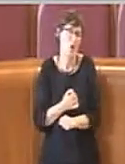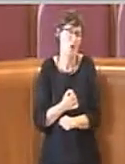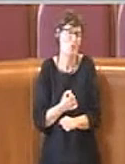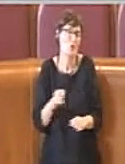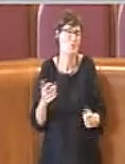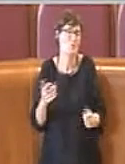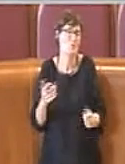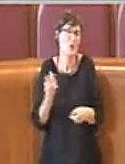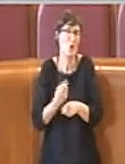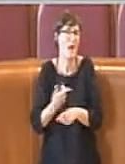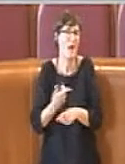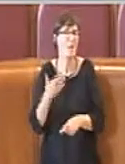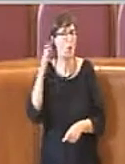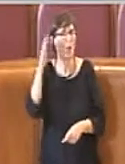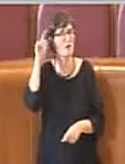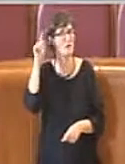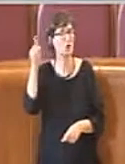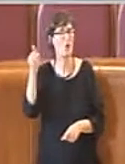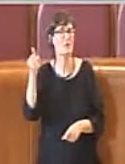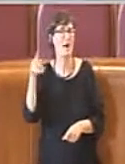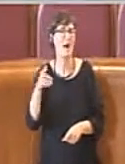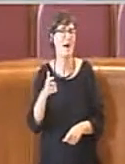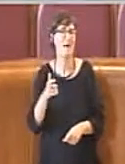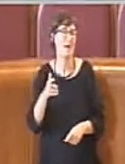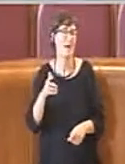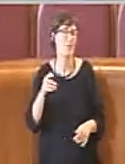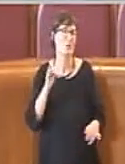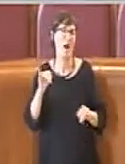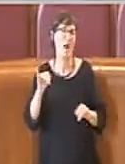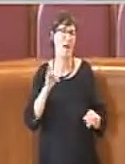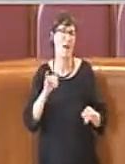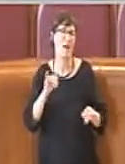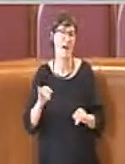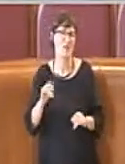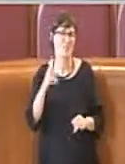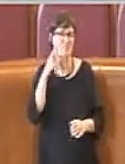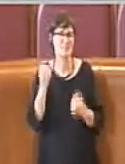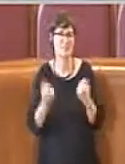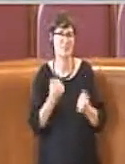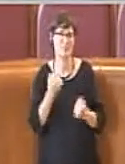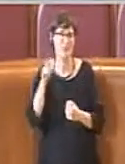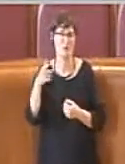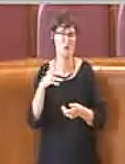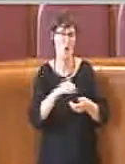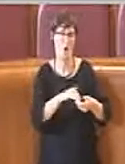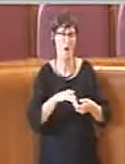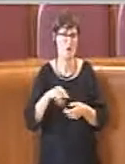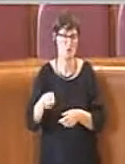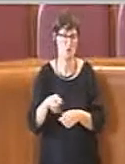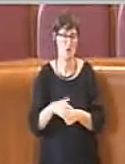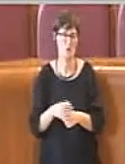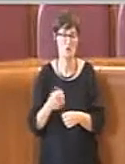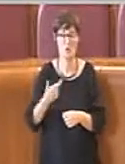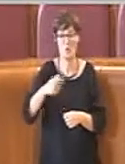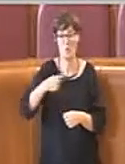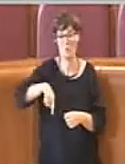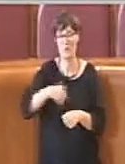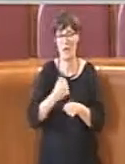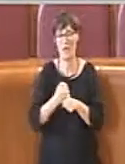grido d'allarme da parte delle associazioni. Per questo stiamo lavorando, penso, tutti con un obiettivo comune.